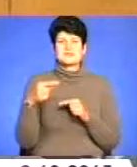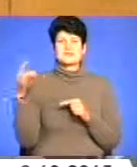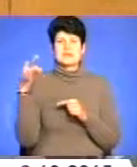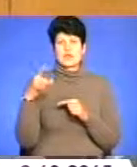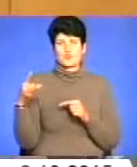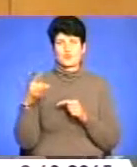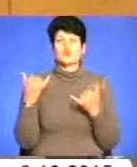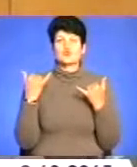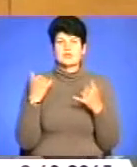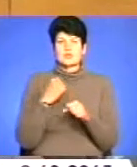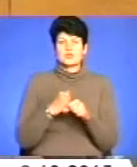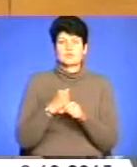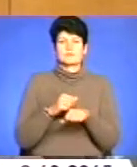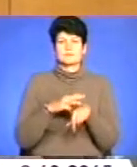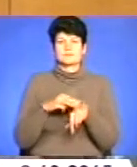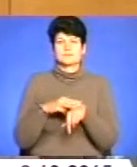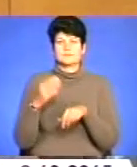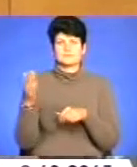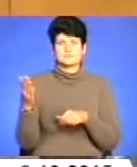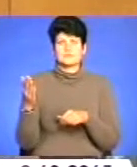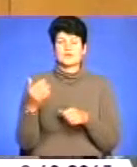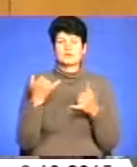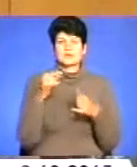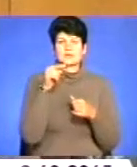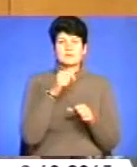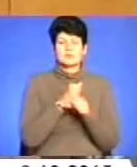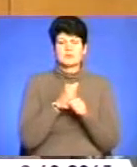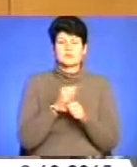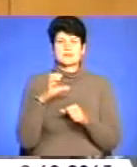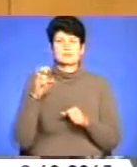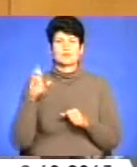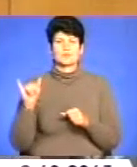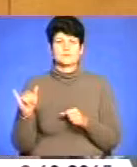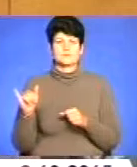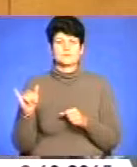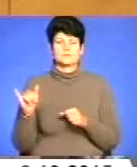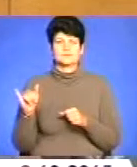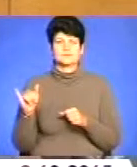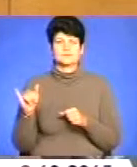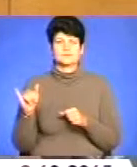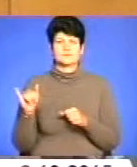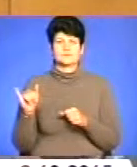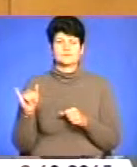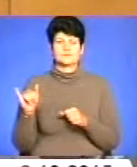Сьогодні працюють правоохоронні органи, сьогодні там працює служба безпеки, працює